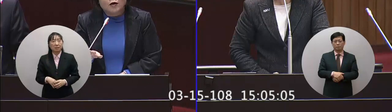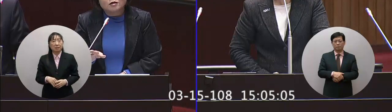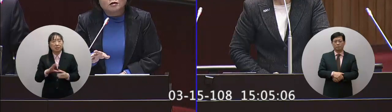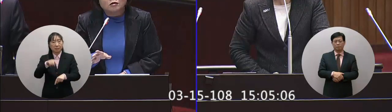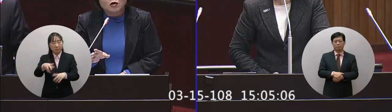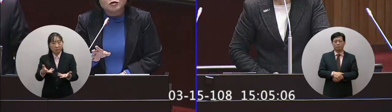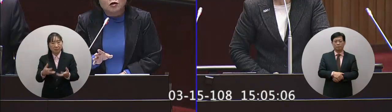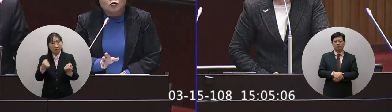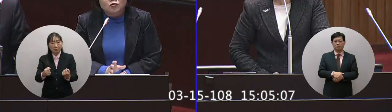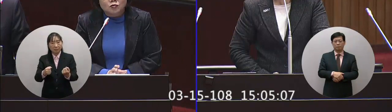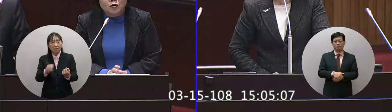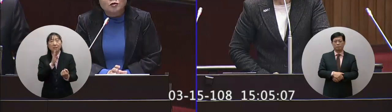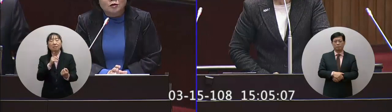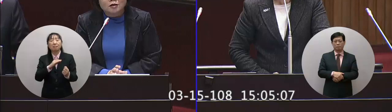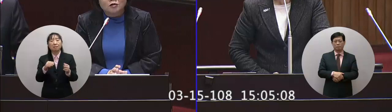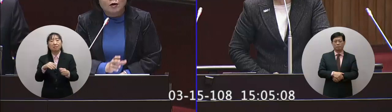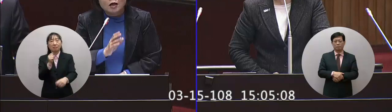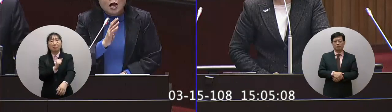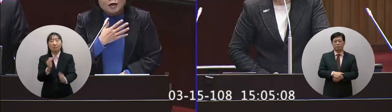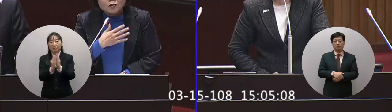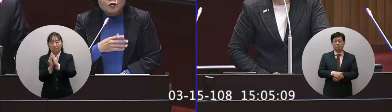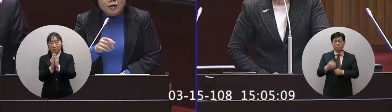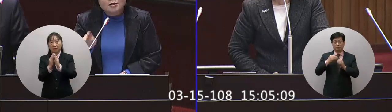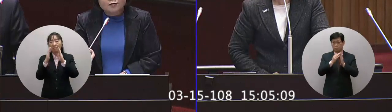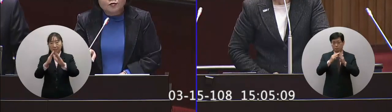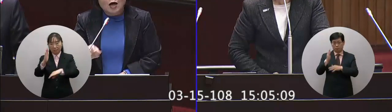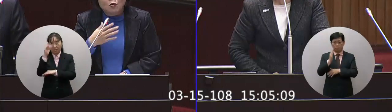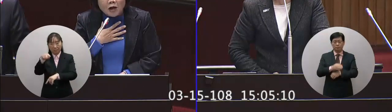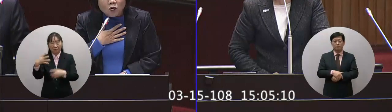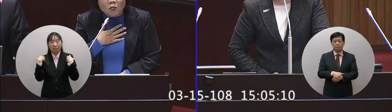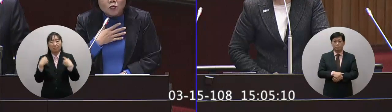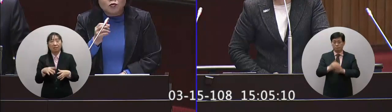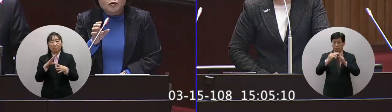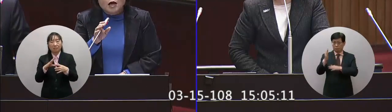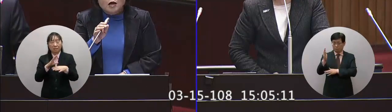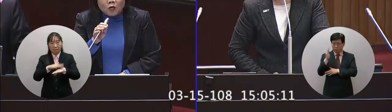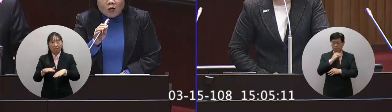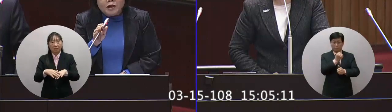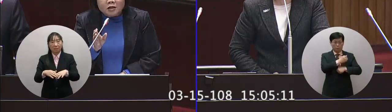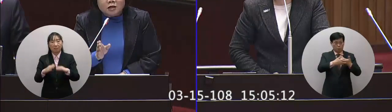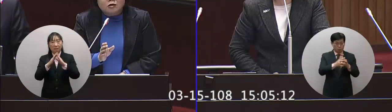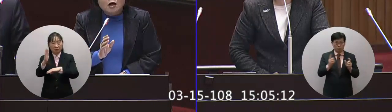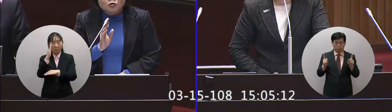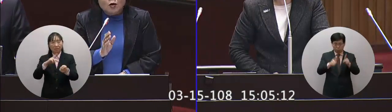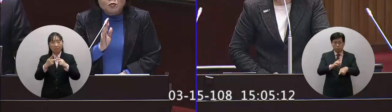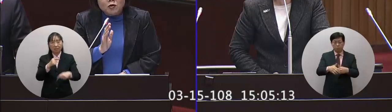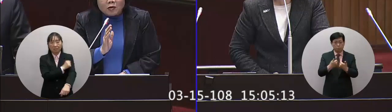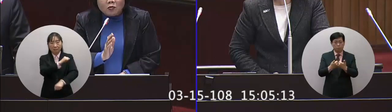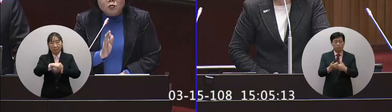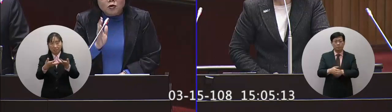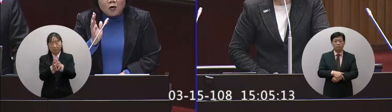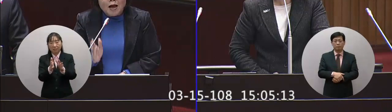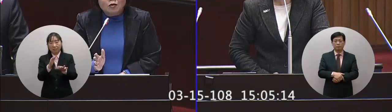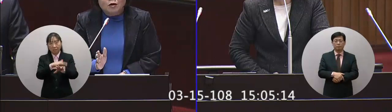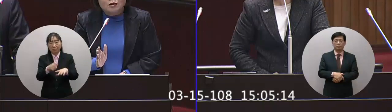的因為在地方是桃園市勞動局主要是全責計畫桃園市府對 在市府所以市府跟勞動部都會出席對 我們